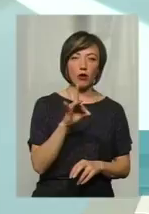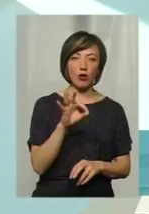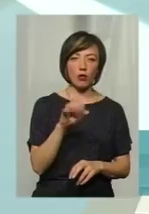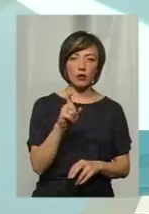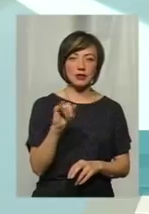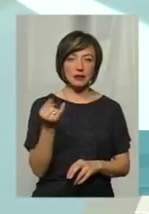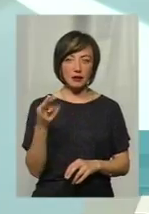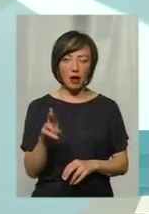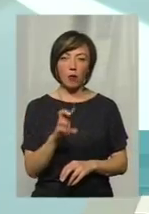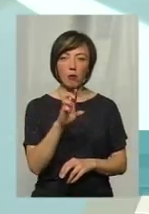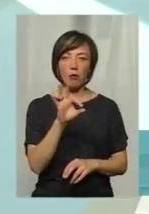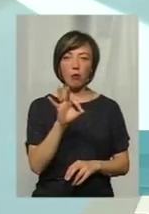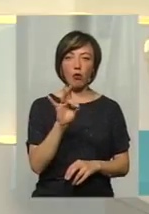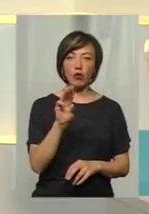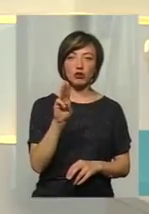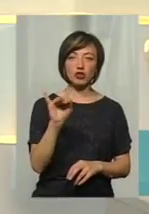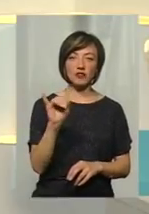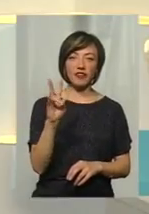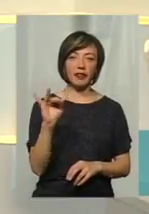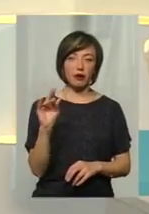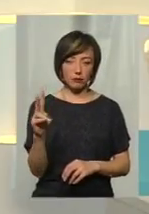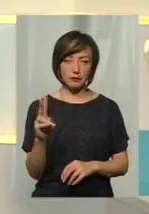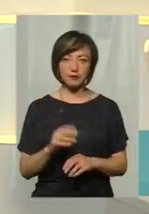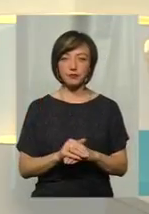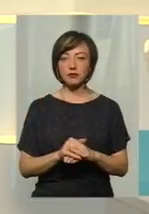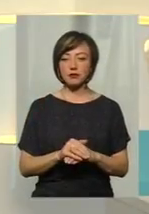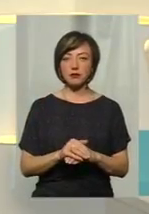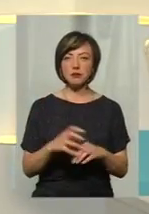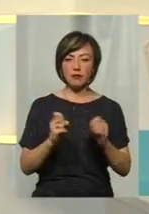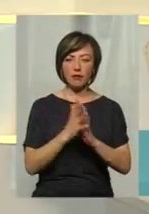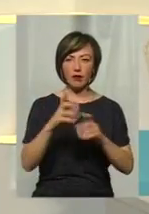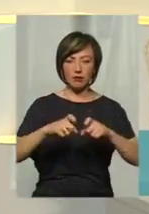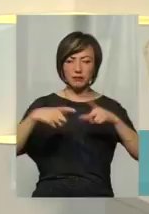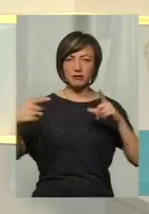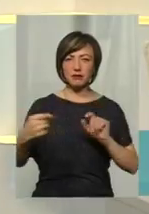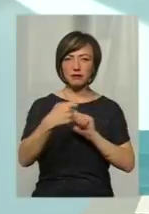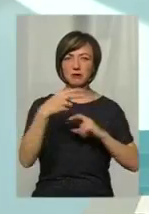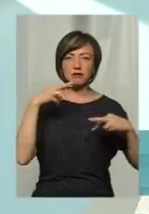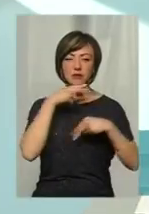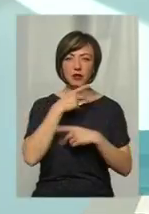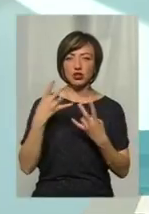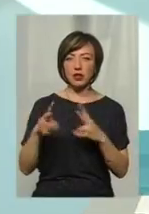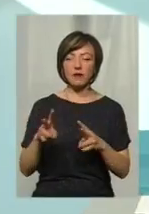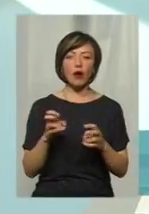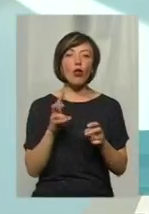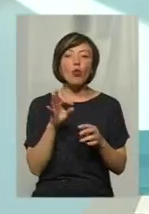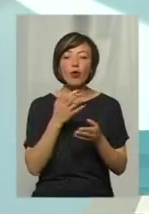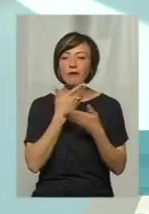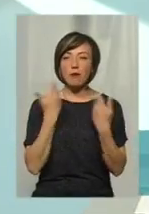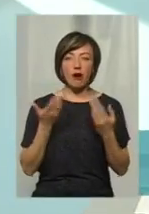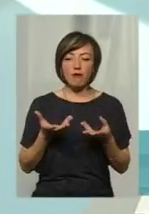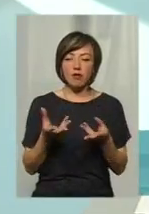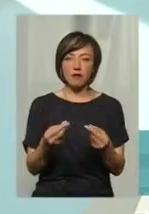і борщинник сосновського. Є також інші шкідливі бур'яни, але вони не мають такого значного впливу.